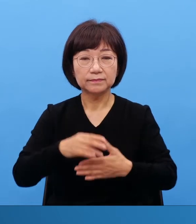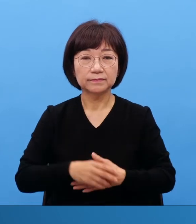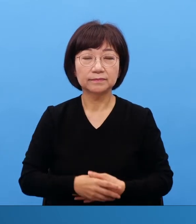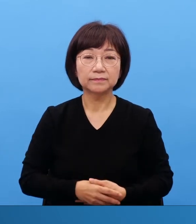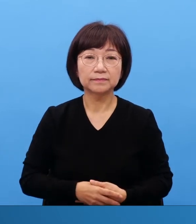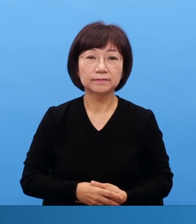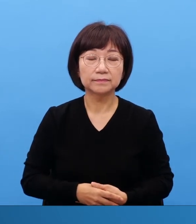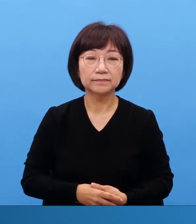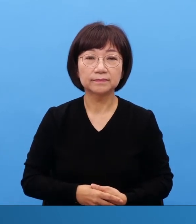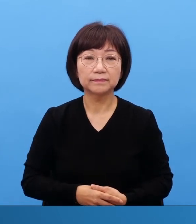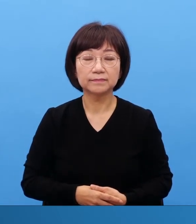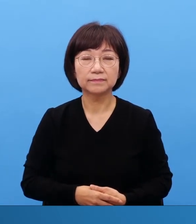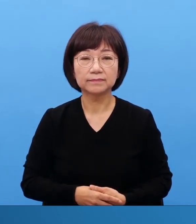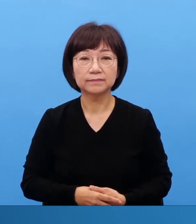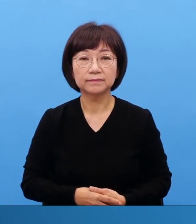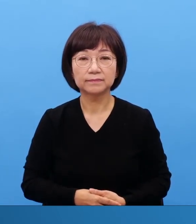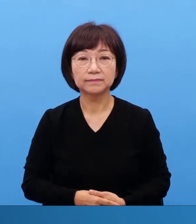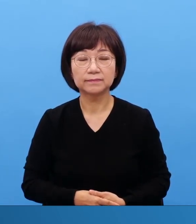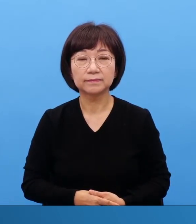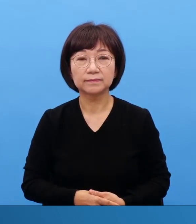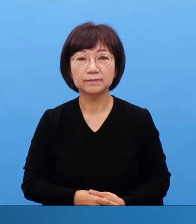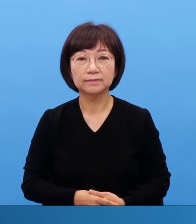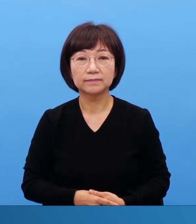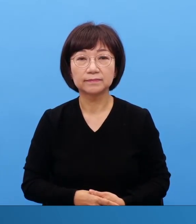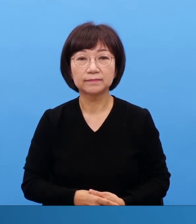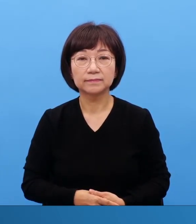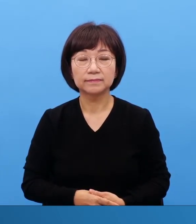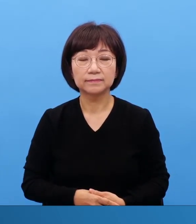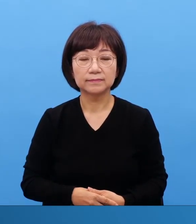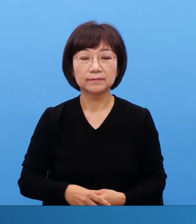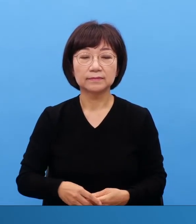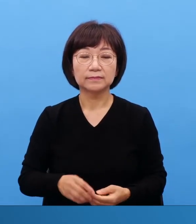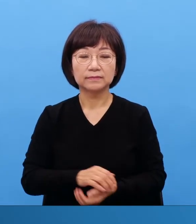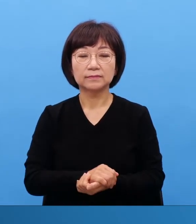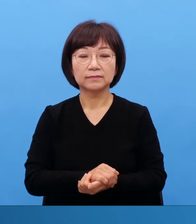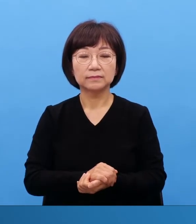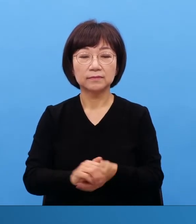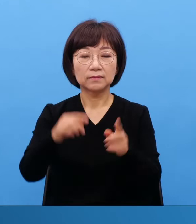대표적인 아주 영향을 줄 일곱 교회가 생긴 하잖아요